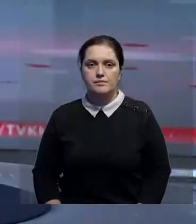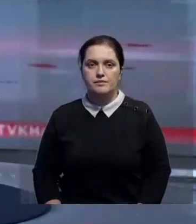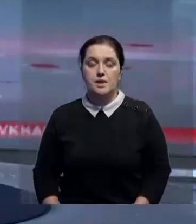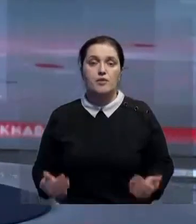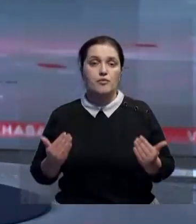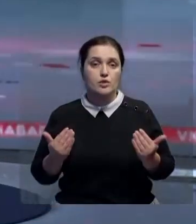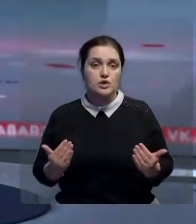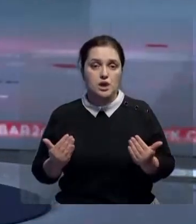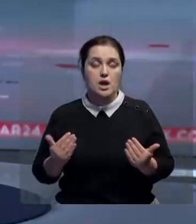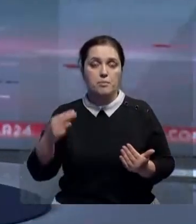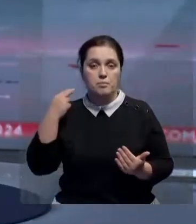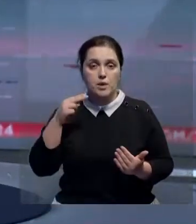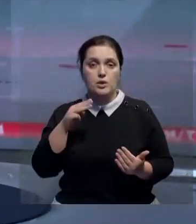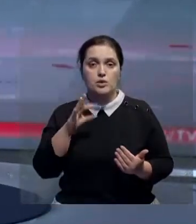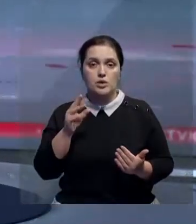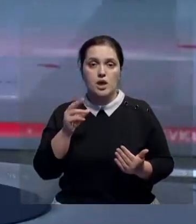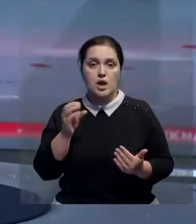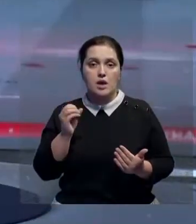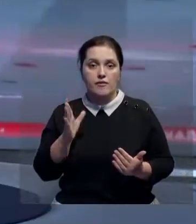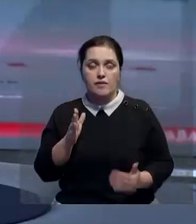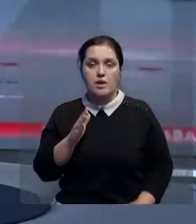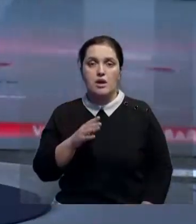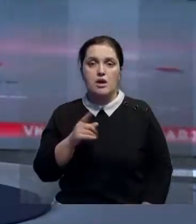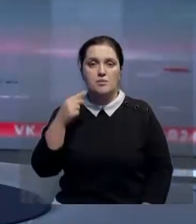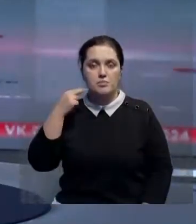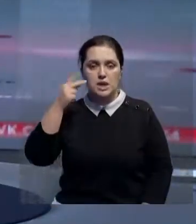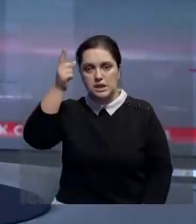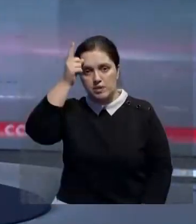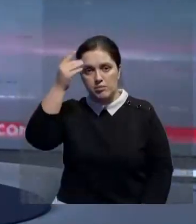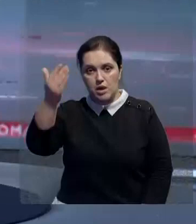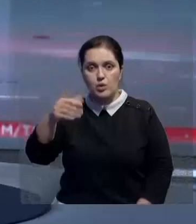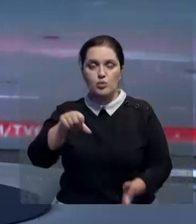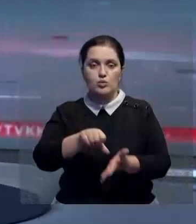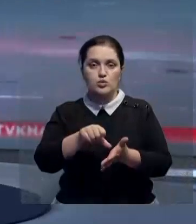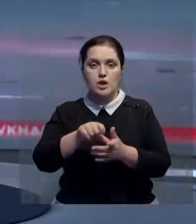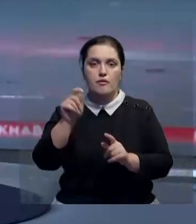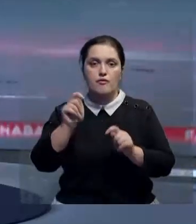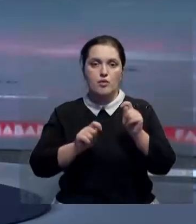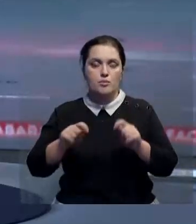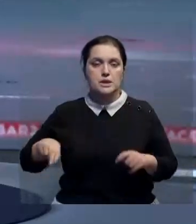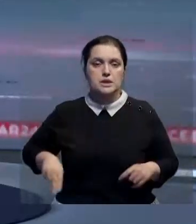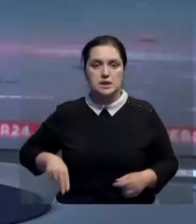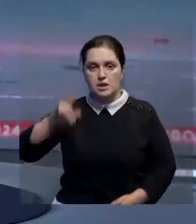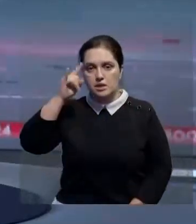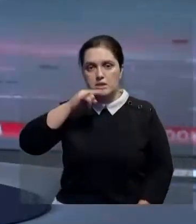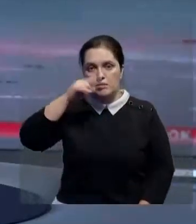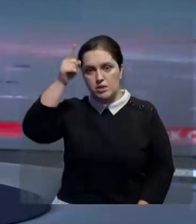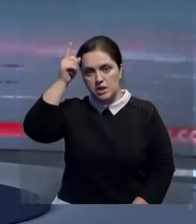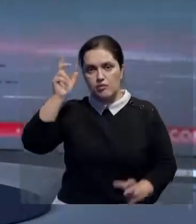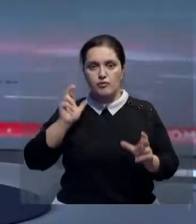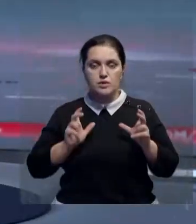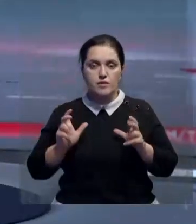И сегодня же Касымжумарт Тукаев и Франк Вальтер Штайнмайер приняли участие в форуме ректоров казахстанско